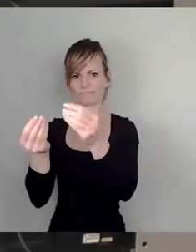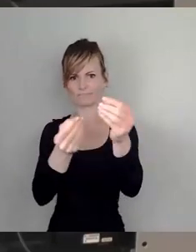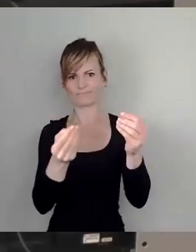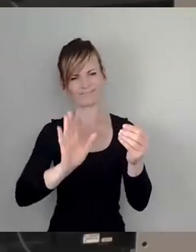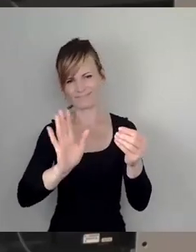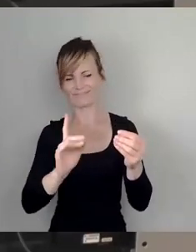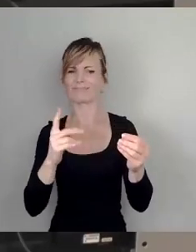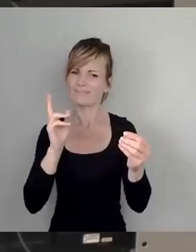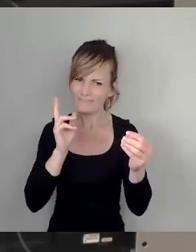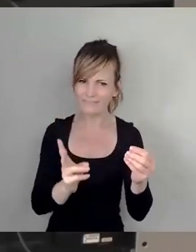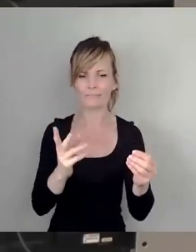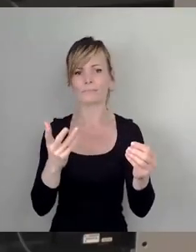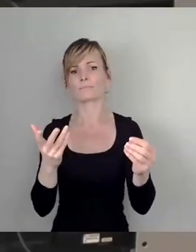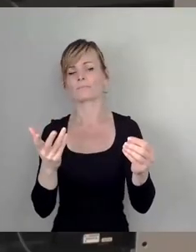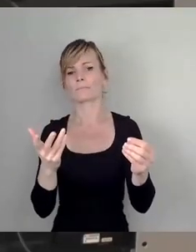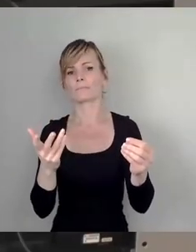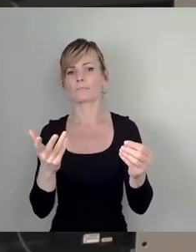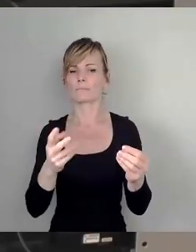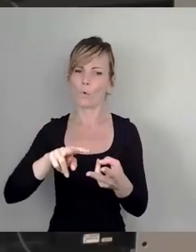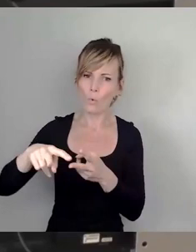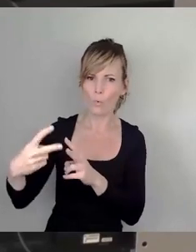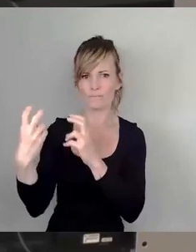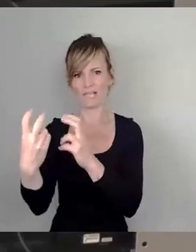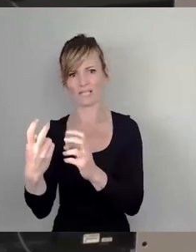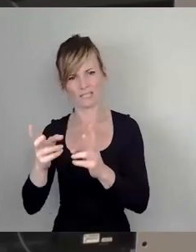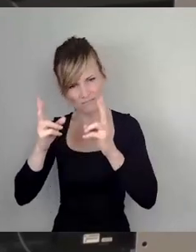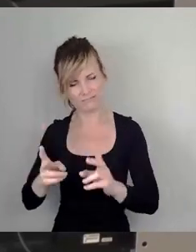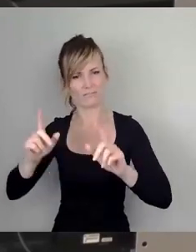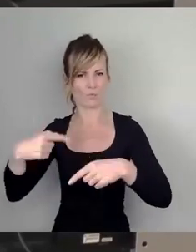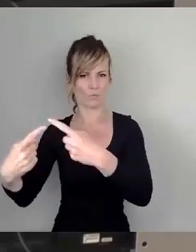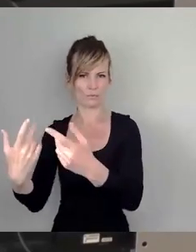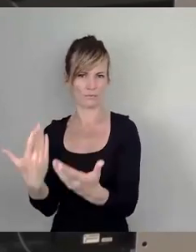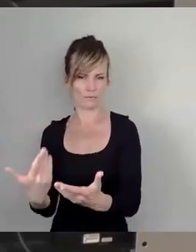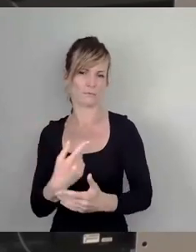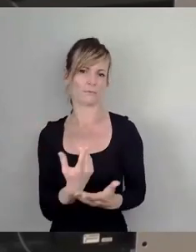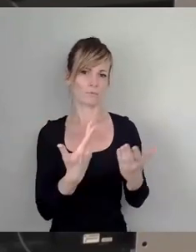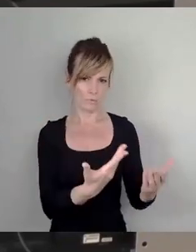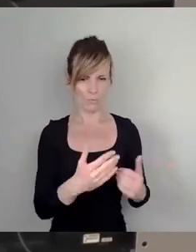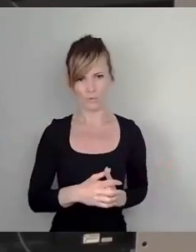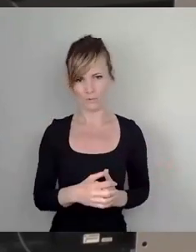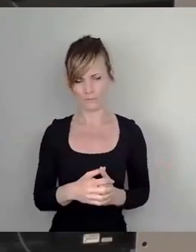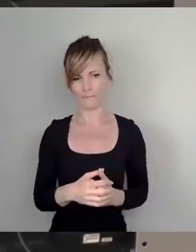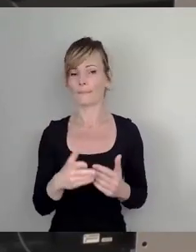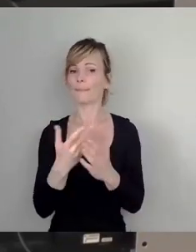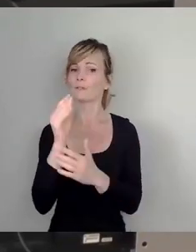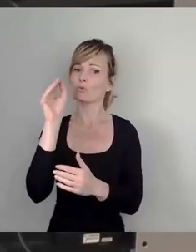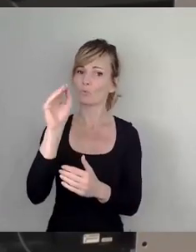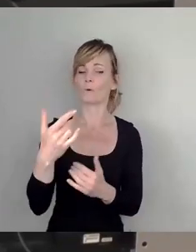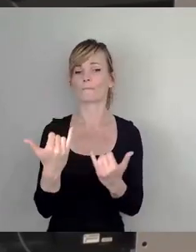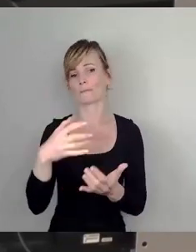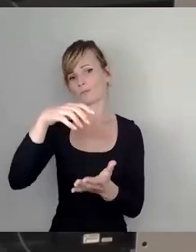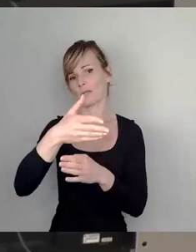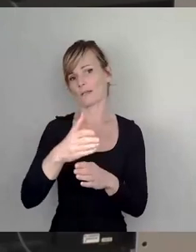Taten, damit wir auch zukünftig wieder diese Stadtteilfeste